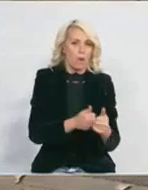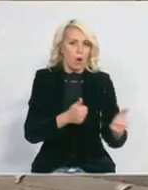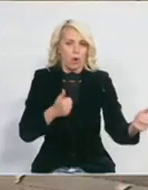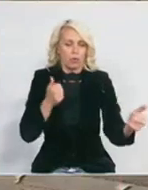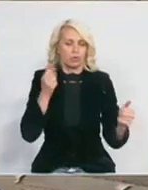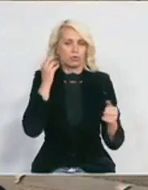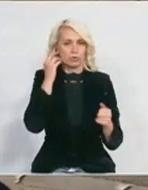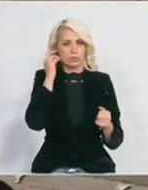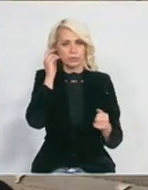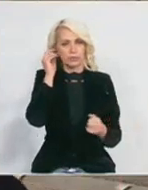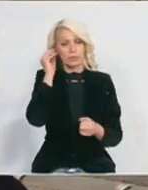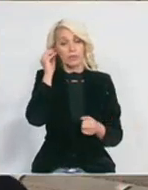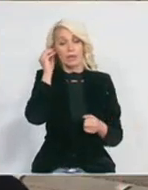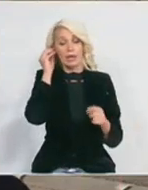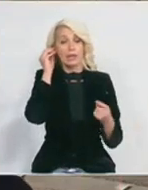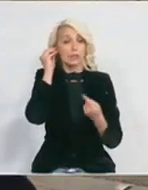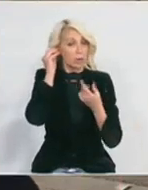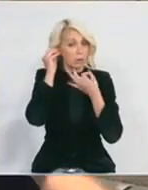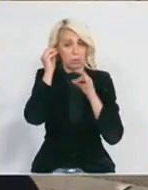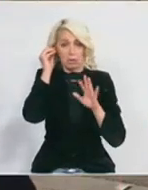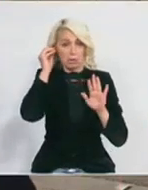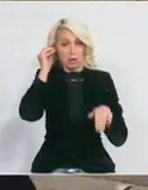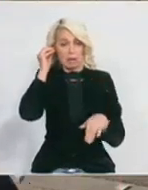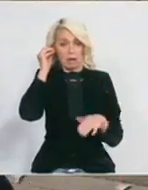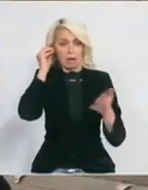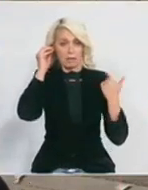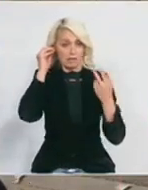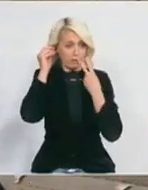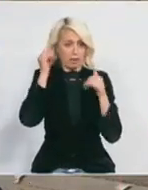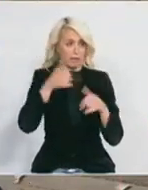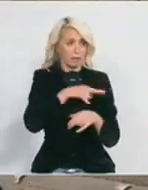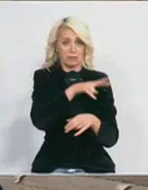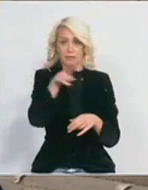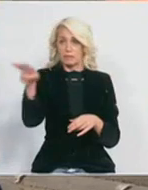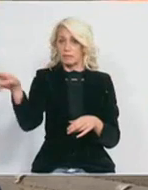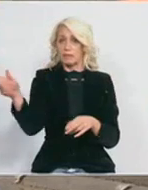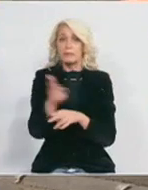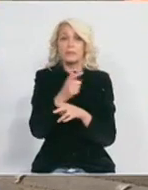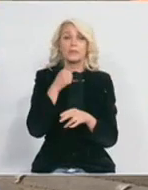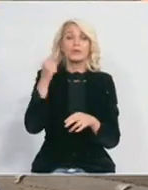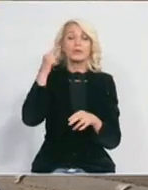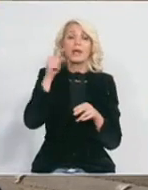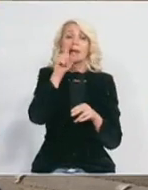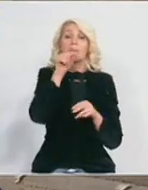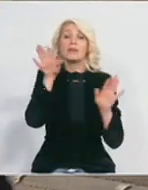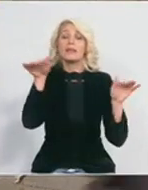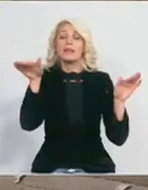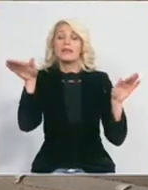jedne druge uvržavali. Situacija je danas mnogo povoljnija. Pogledajte oko nas, nema nigde nikoga. Čuju se samo ptice.